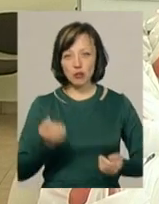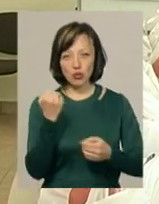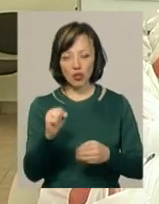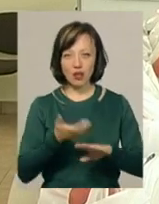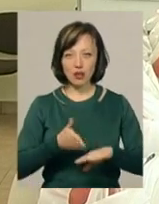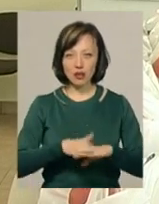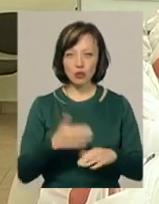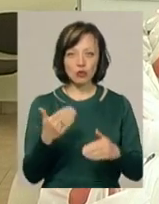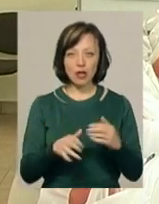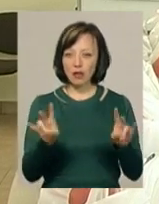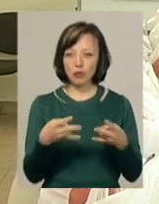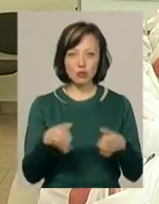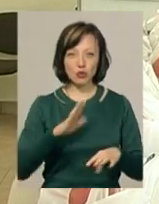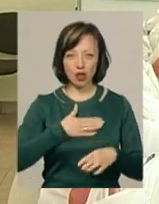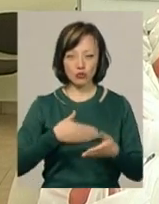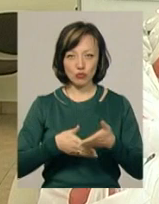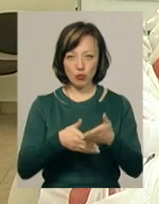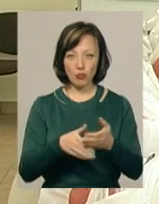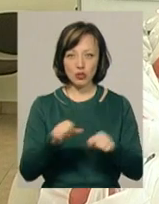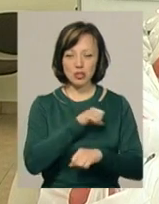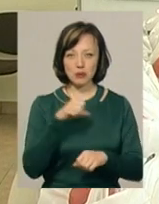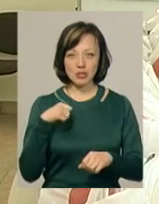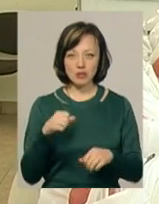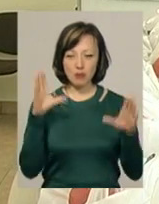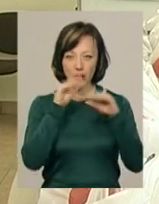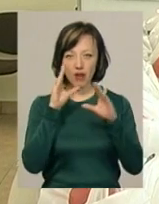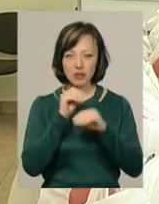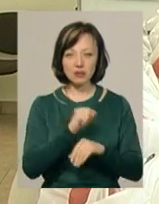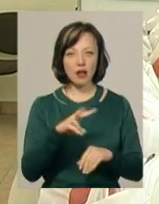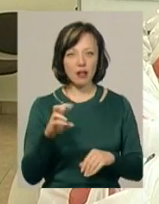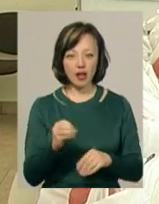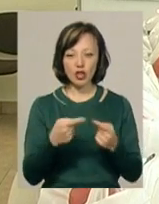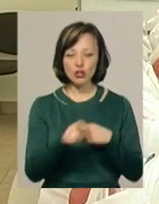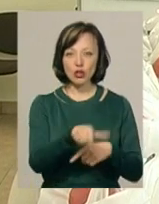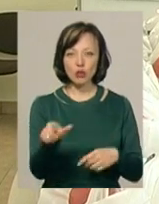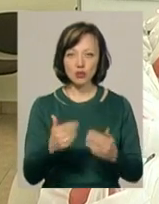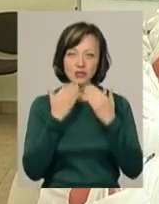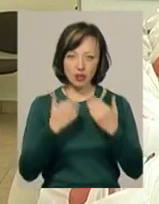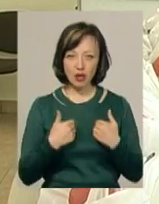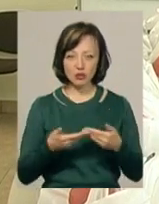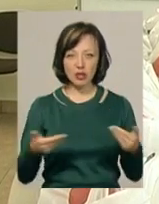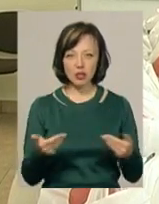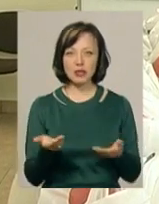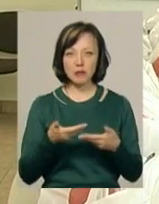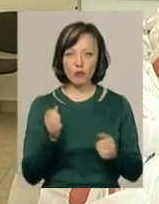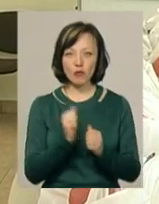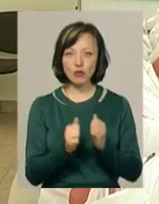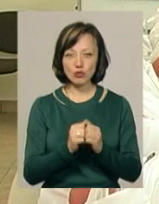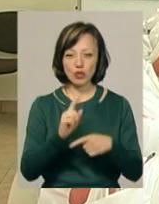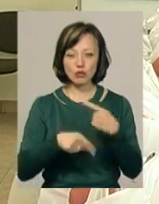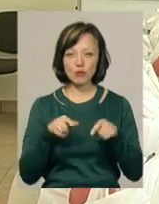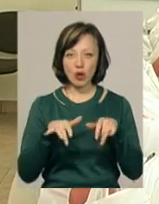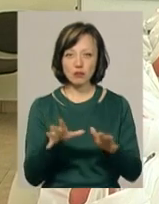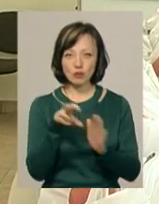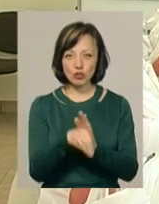кризу, вони вже не потребують нашої допомоги, можуть самостійно справлятися, але інші люди звертаються до нас і ми вже в кожну наступну